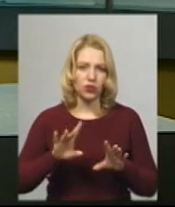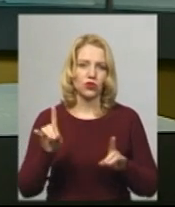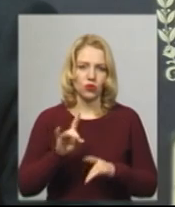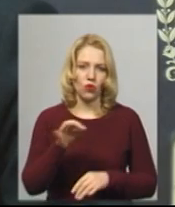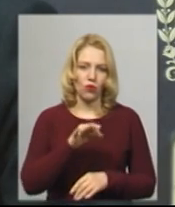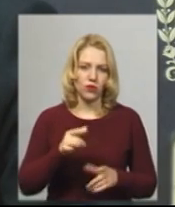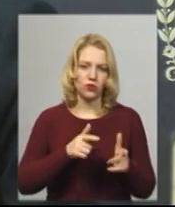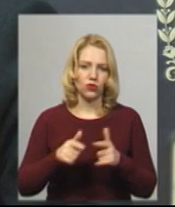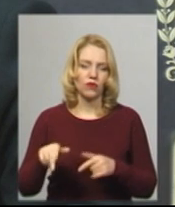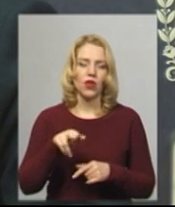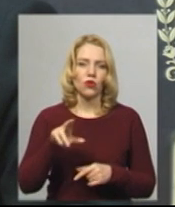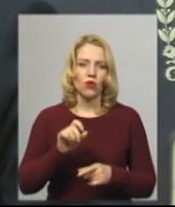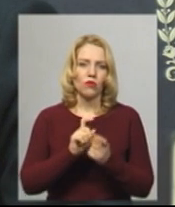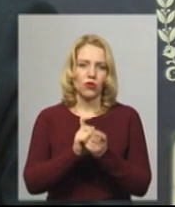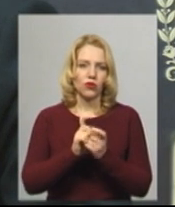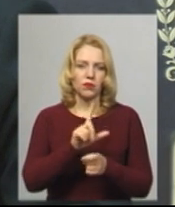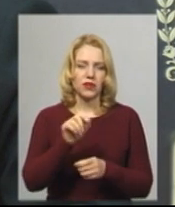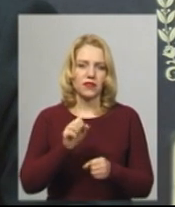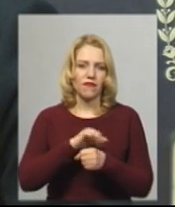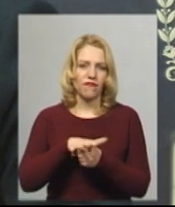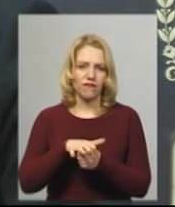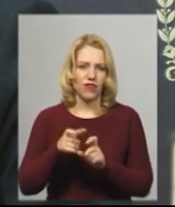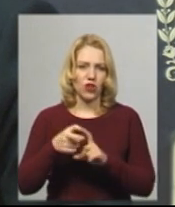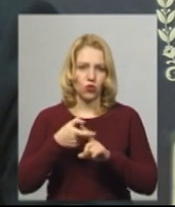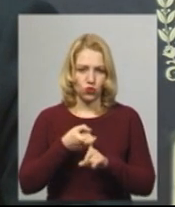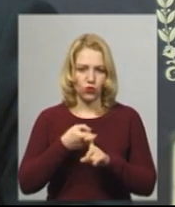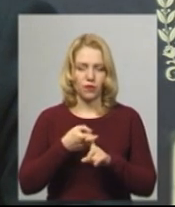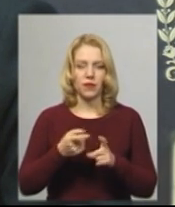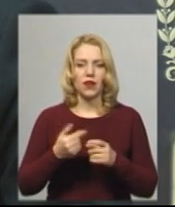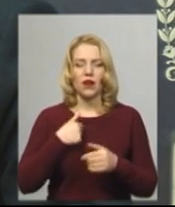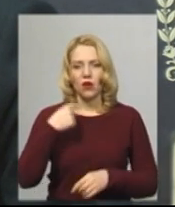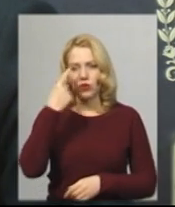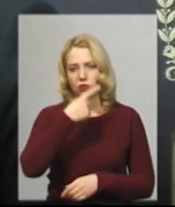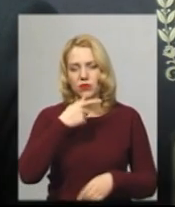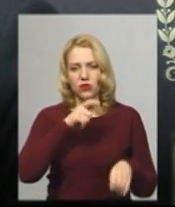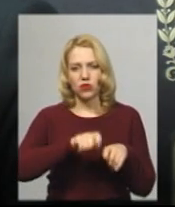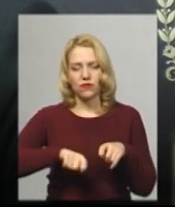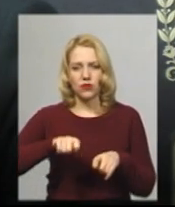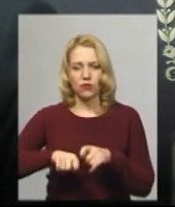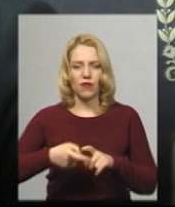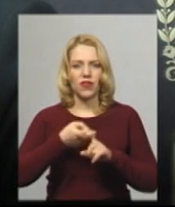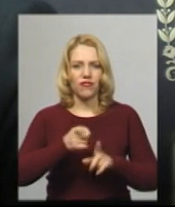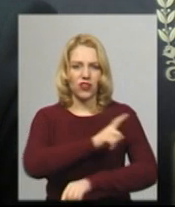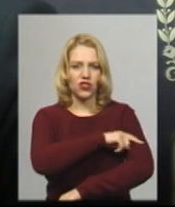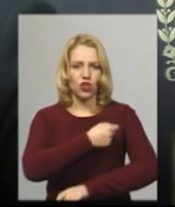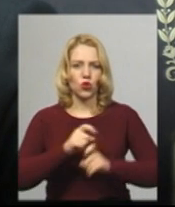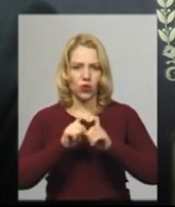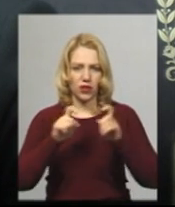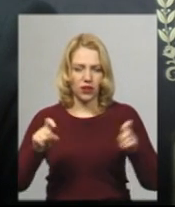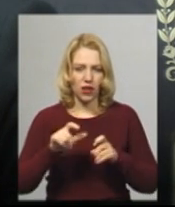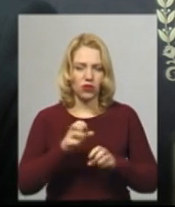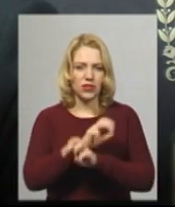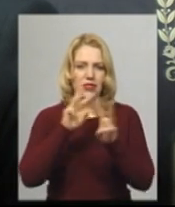Я особисто інспектував і інфекційну лікарню, тому числі. Можу сказати, що вона забезпечена всім